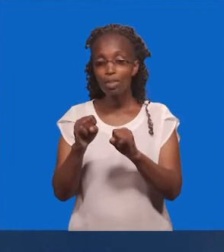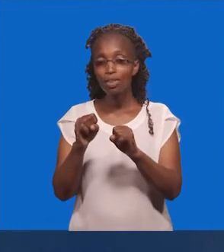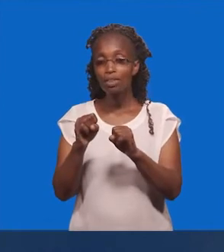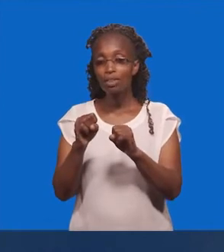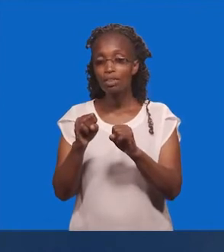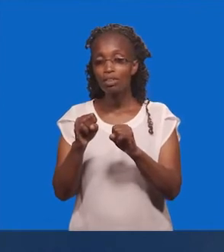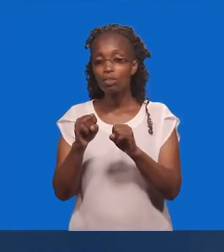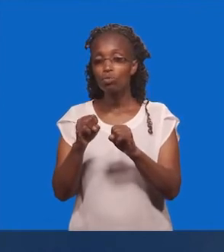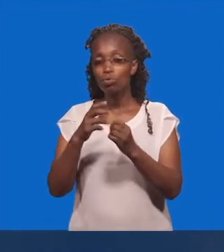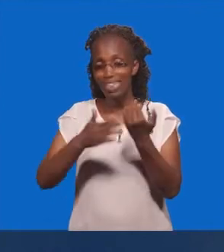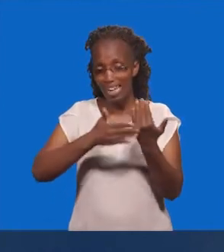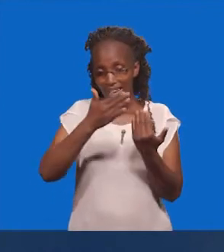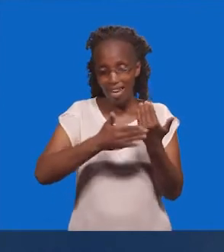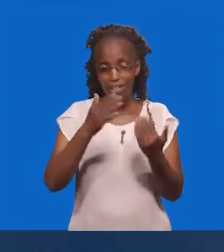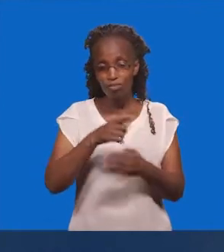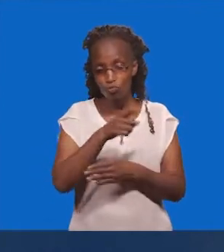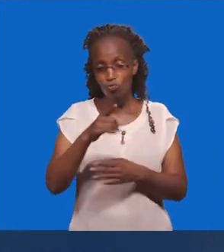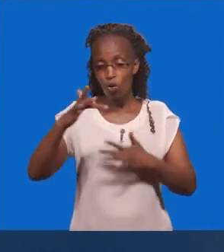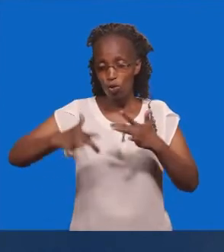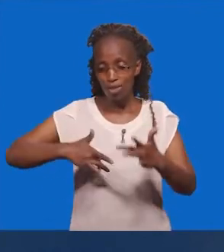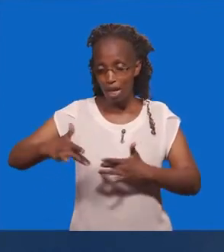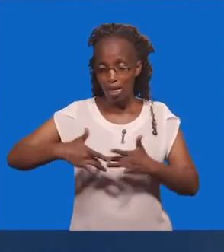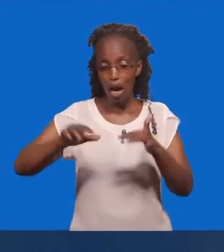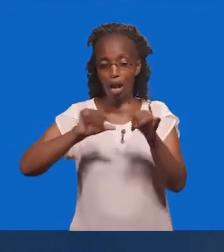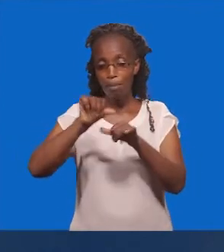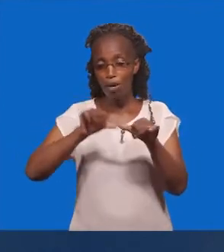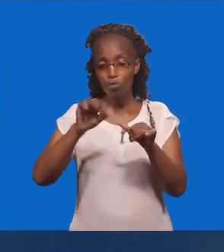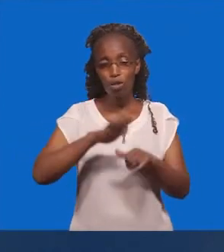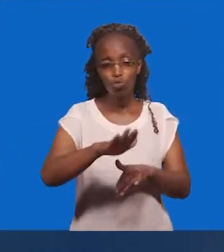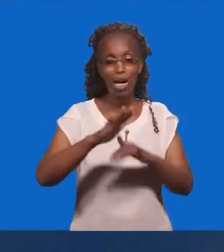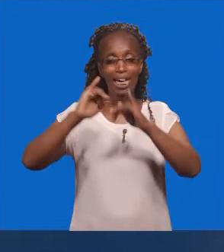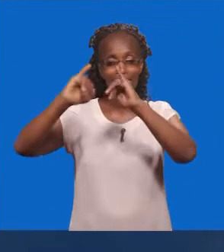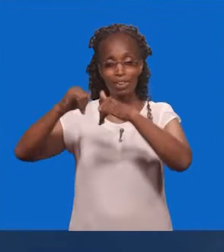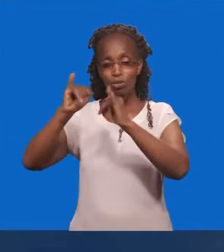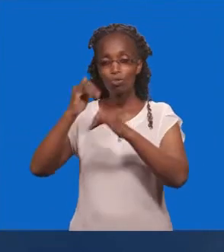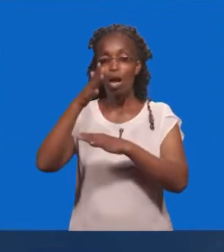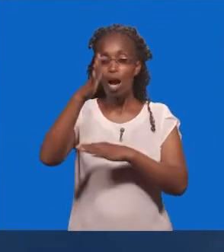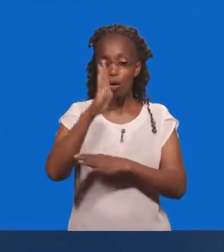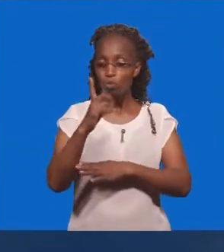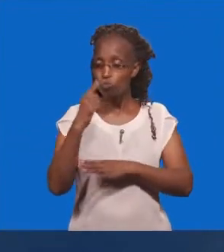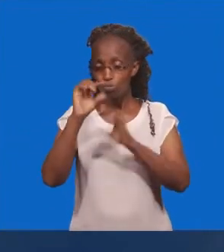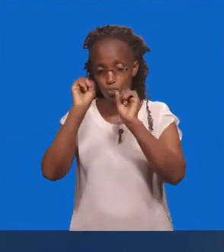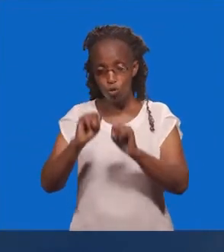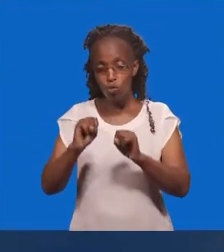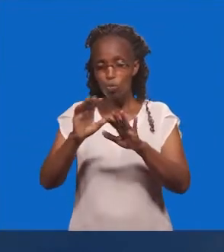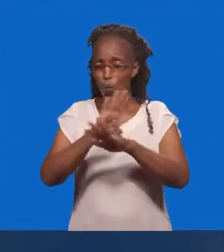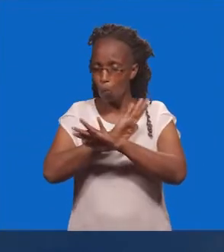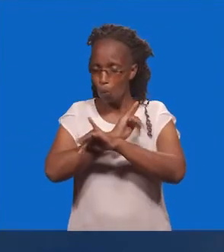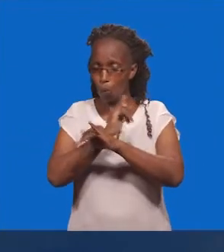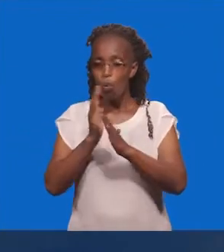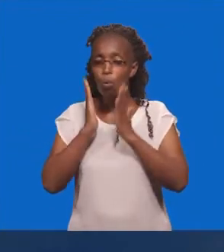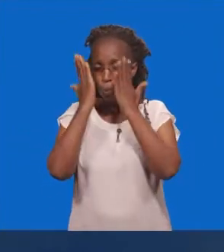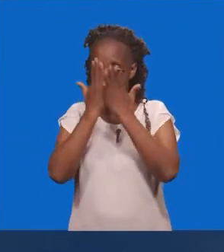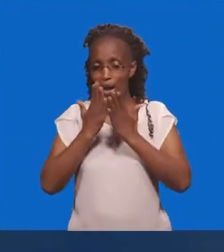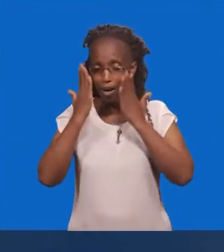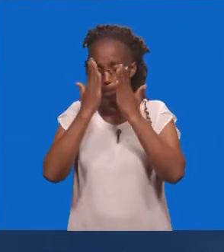Mungu Ambaya Anakujali Unafanyia Kazi Mungu Ambaya Anaweza Kukupanguza Yoyo Machozi Na Machozi Yako Yako Yakawa